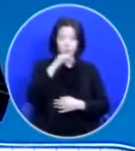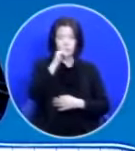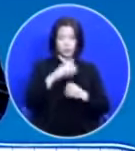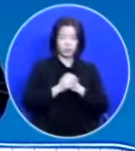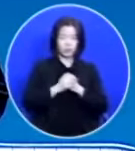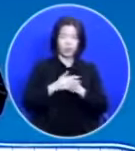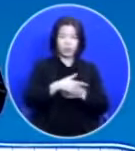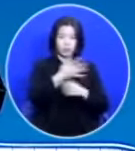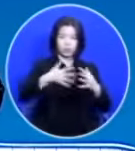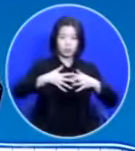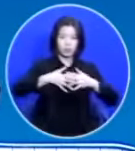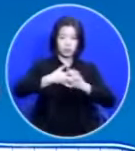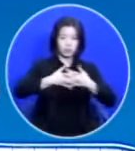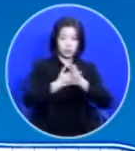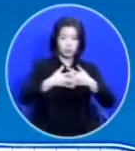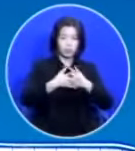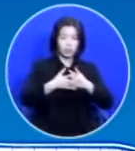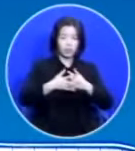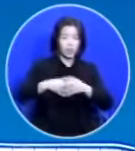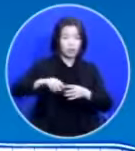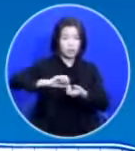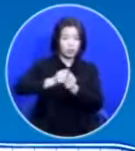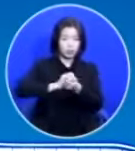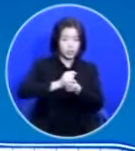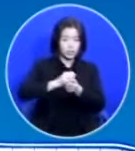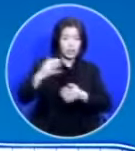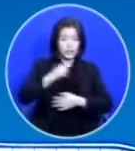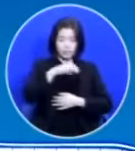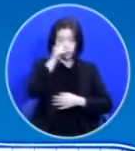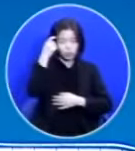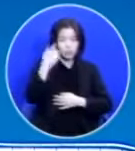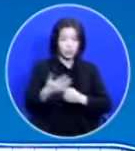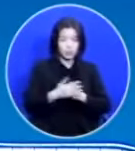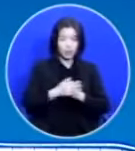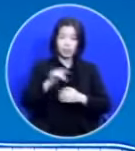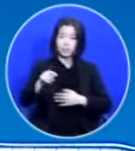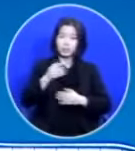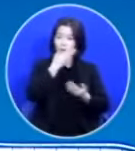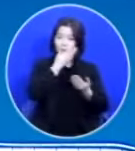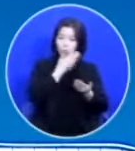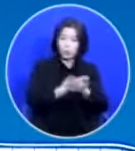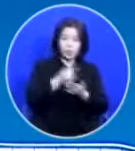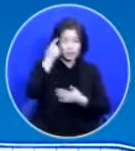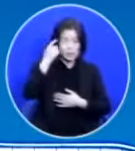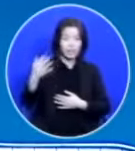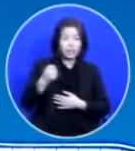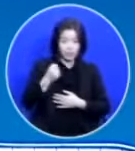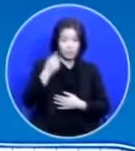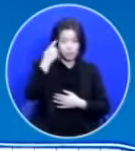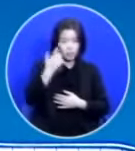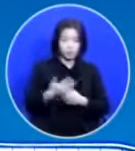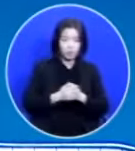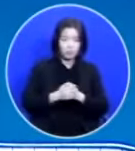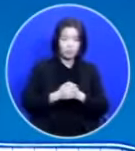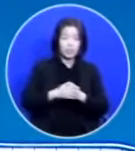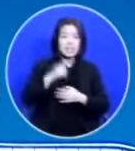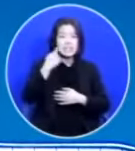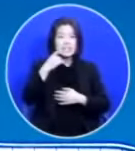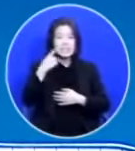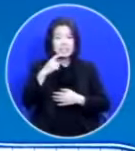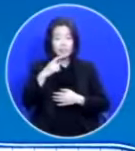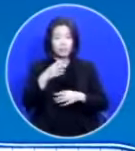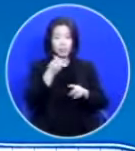증권, 주식 좀 가지고 계십니까? 그거 귀하게 여기시지요? 여러분 금은 폐물